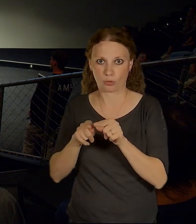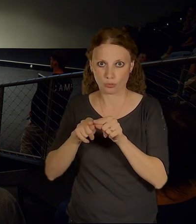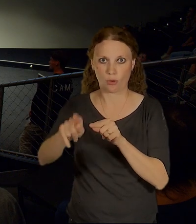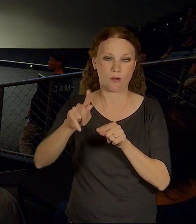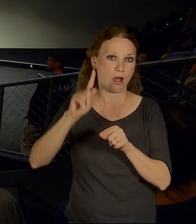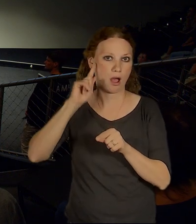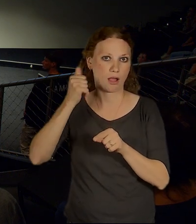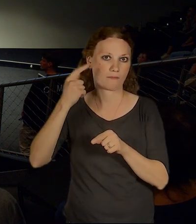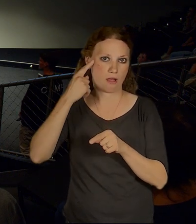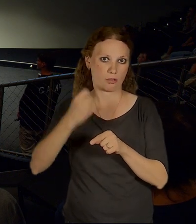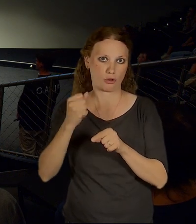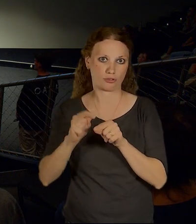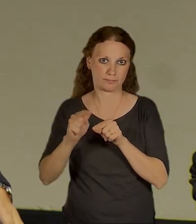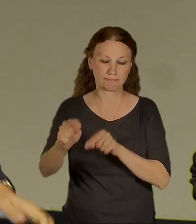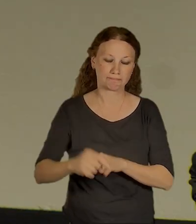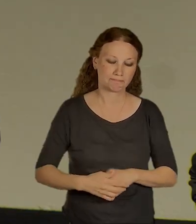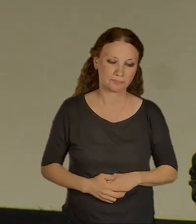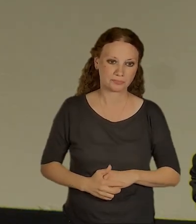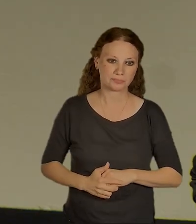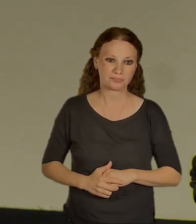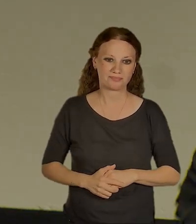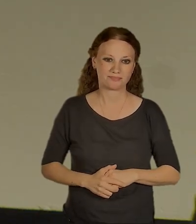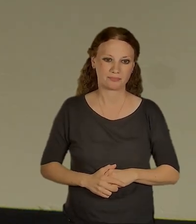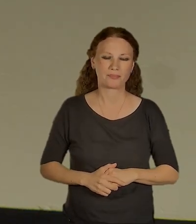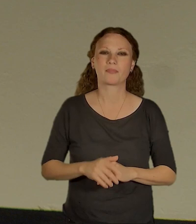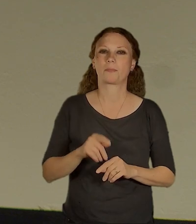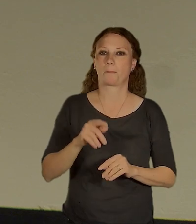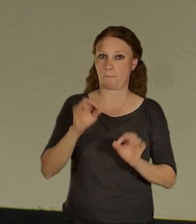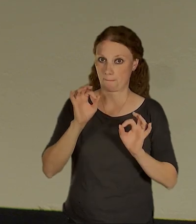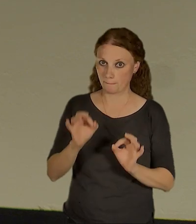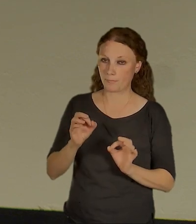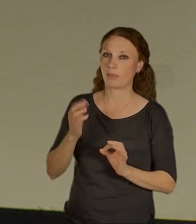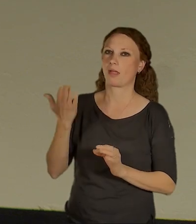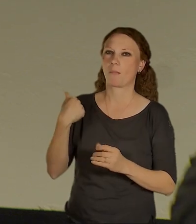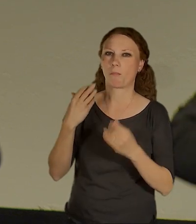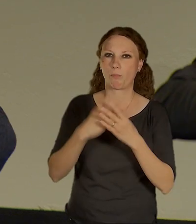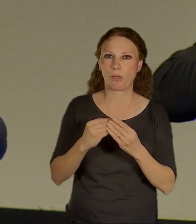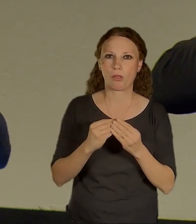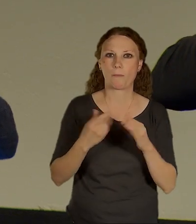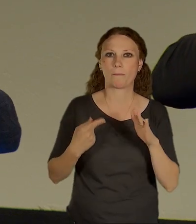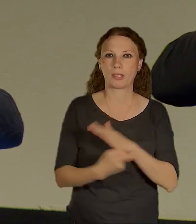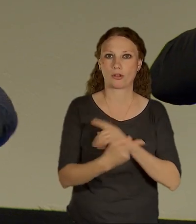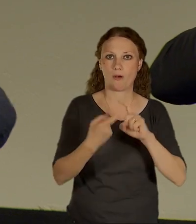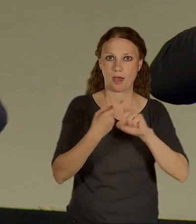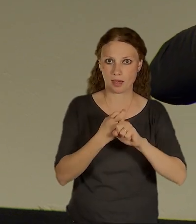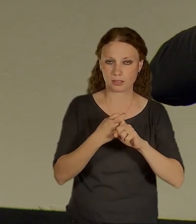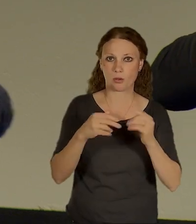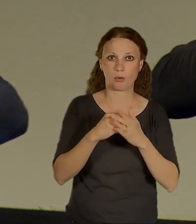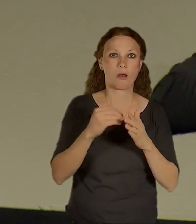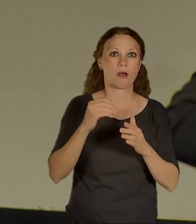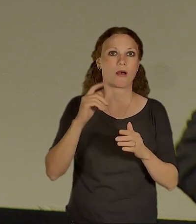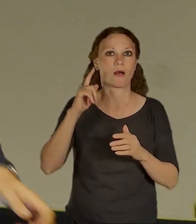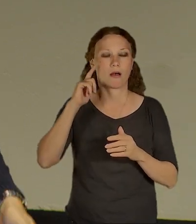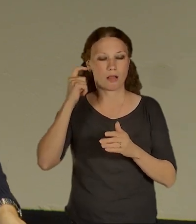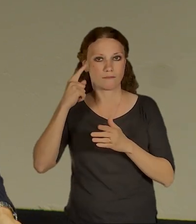My jsme tady zmiňovali to Metro S, které propojuje vlastně tady hlavní nádraží a terminál Smíchov, nejenom,